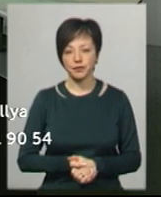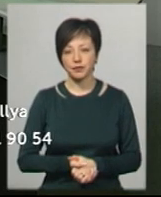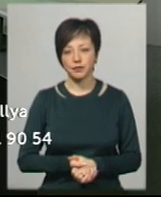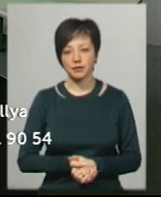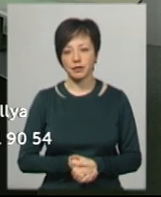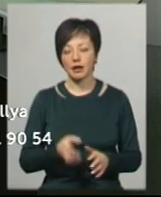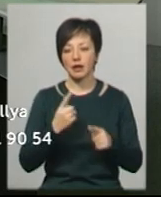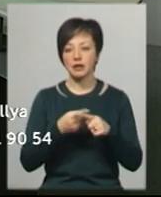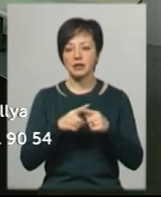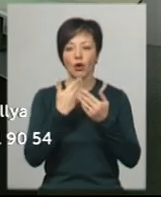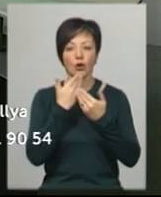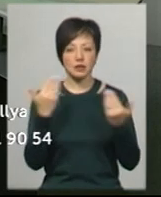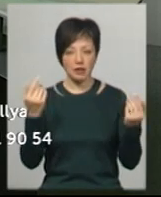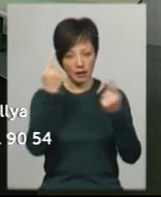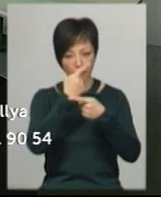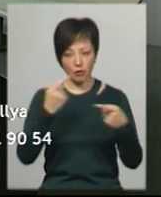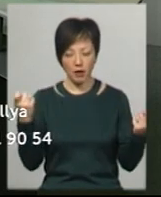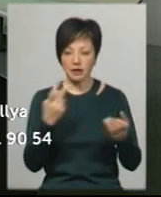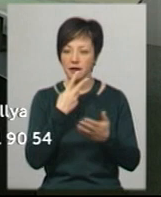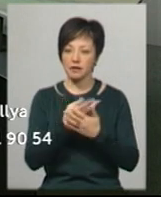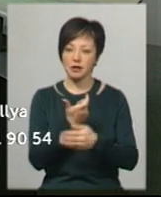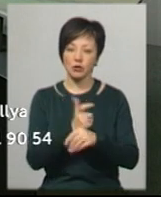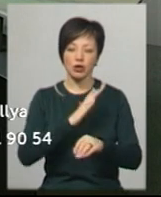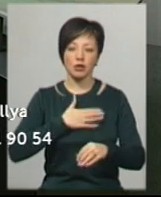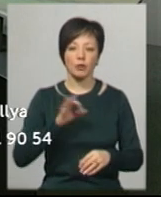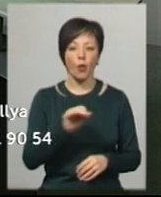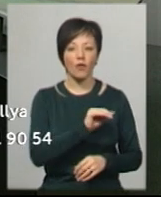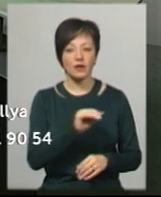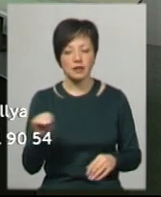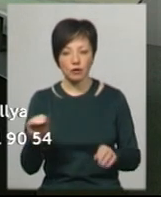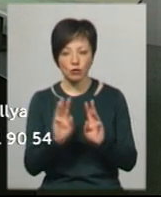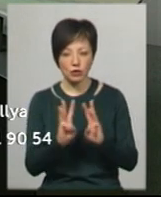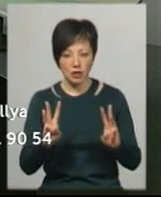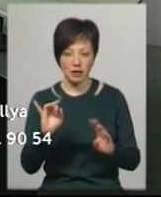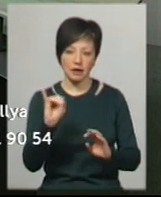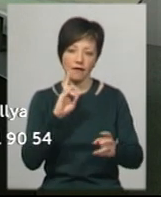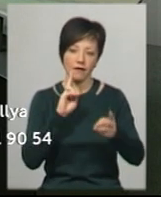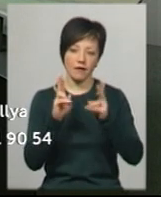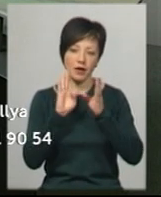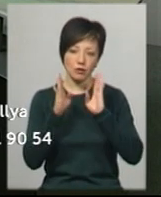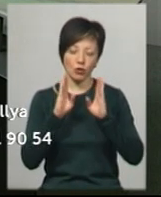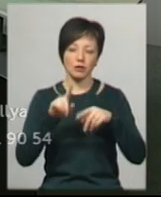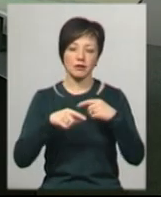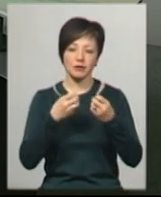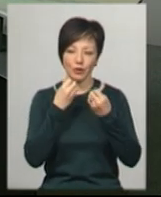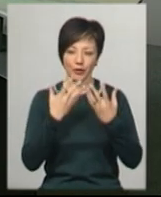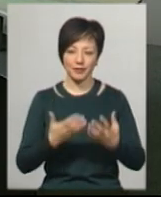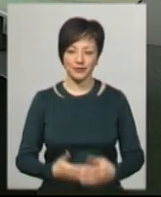Це остання інформація цього випуску. Дивіться більше на нашому офіційному сайті та на сторінці у Фейсбук. На все добре.